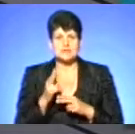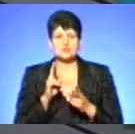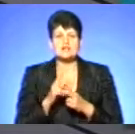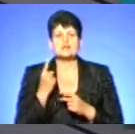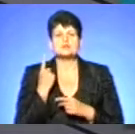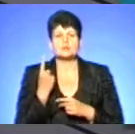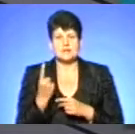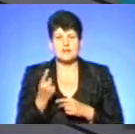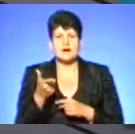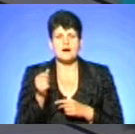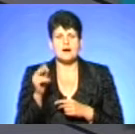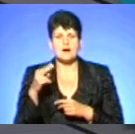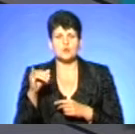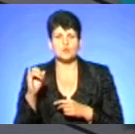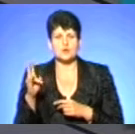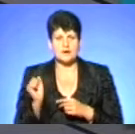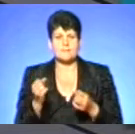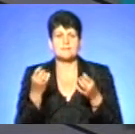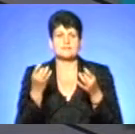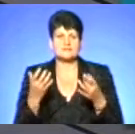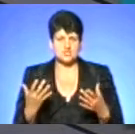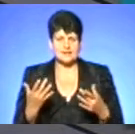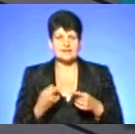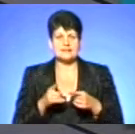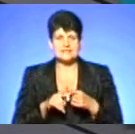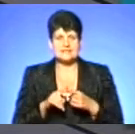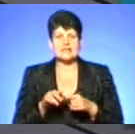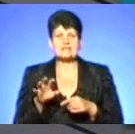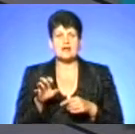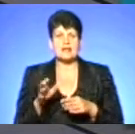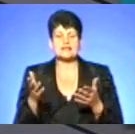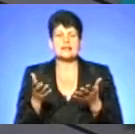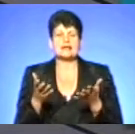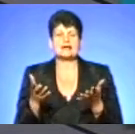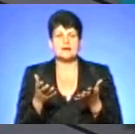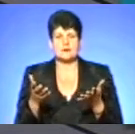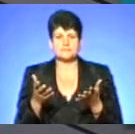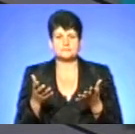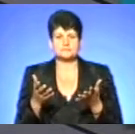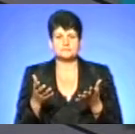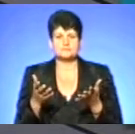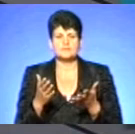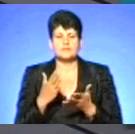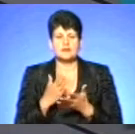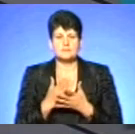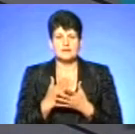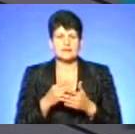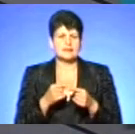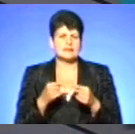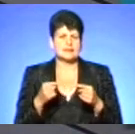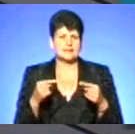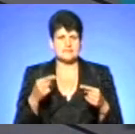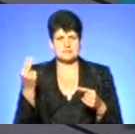надзвичайно різноманітним забарвленням спинки тіла. І через це інколи її плутають із гадюкою